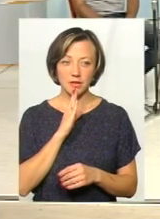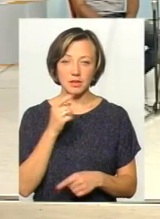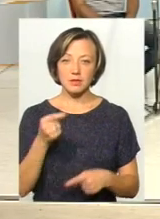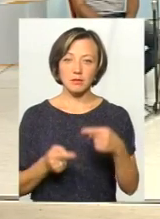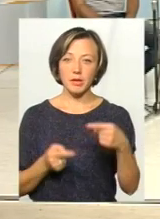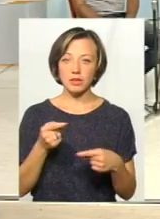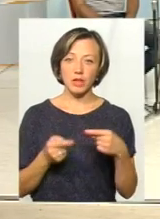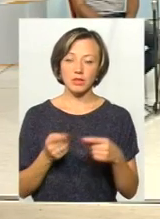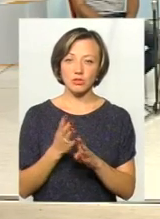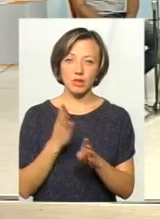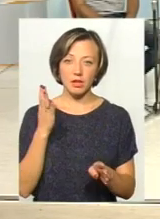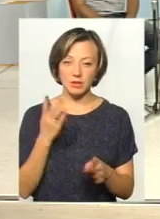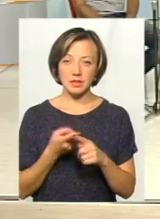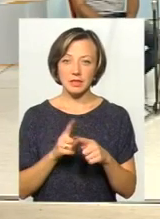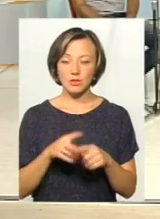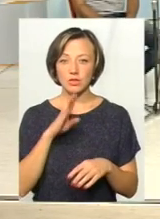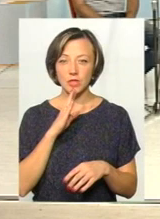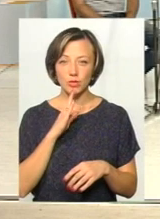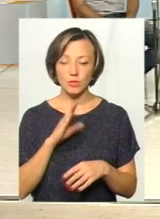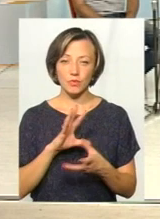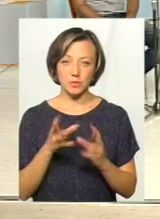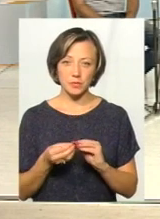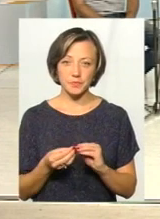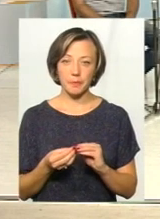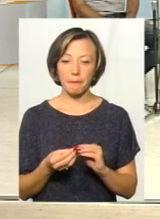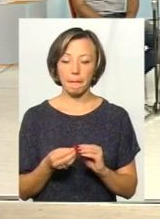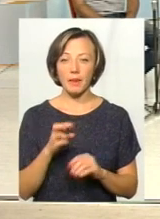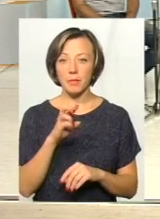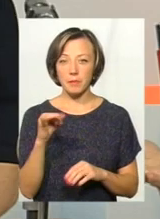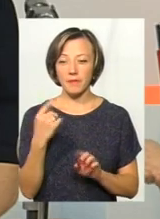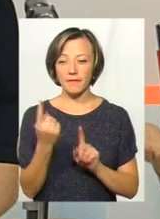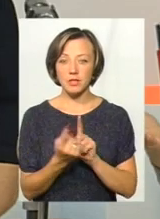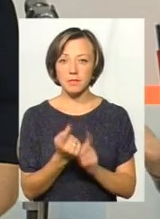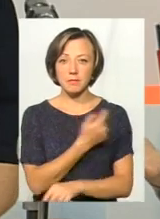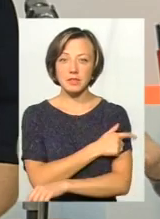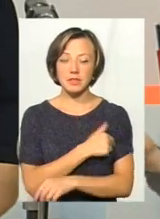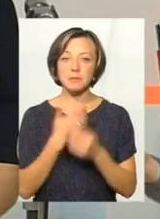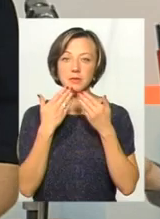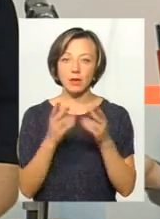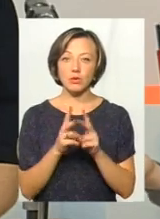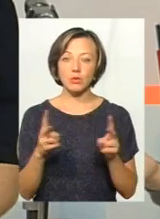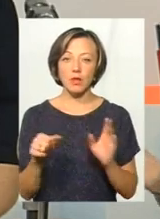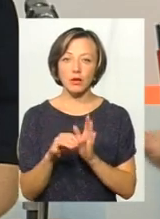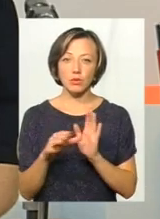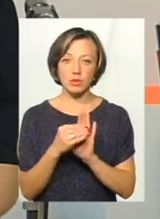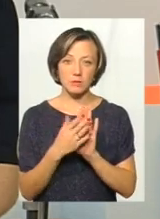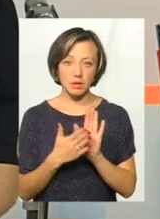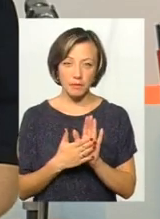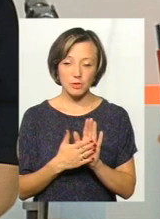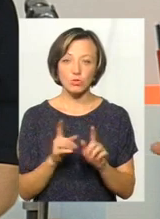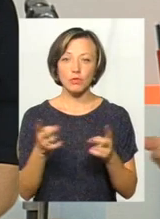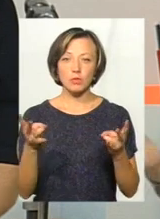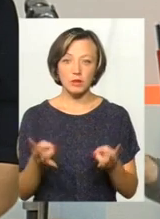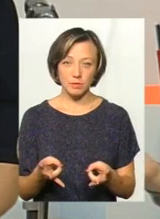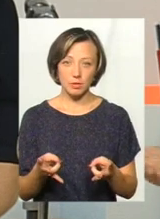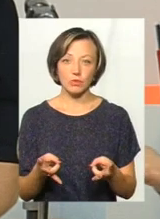сперечатися з чергою, і черга з цією жінкою, в принципі. Якби вийшла медсестра, запиталася, хто є за електронним записом, і що вам